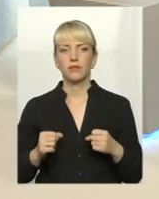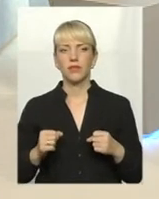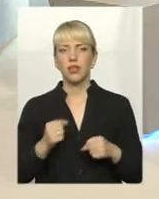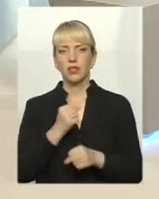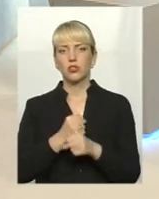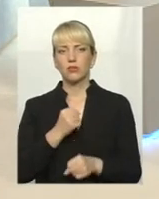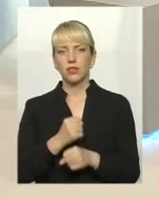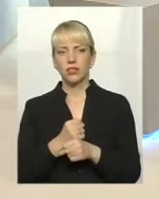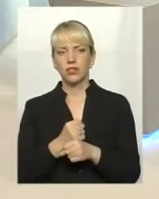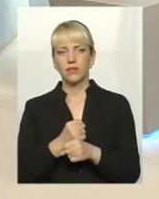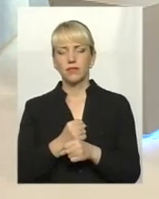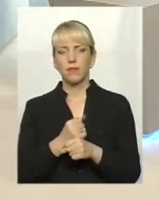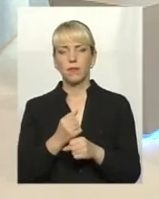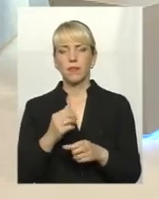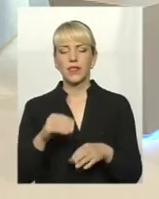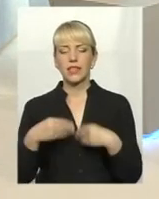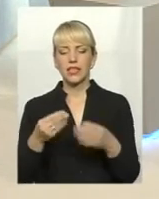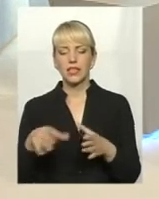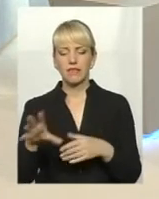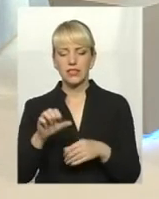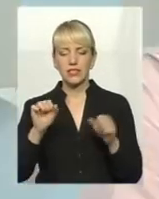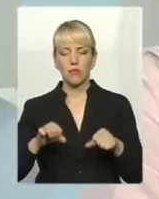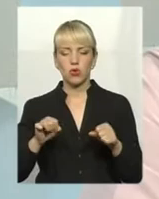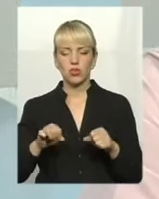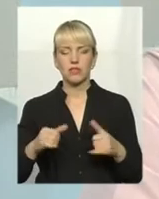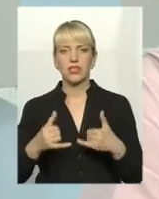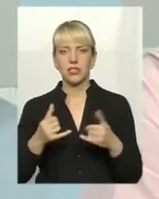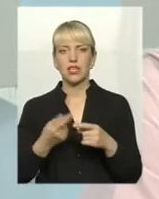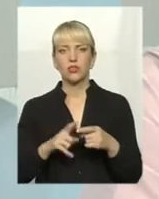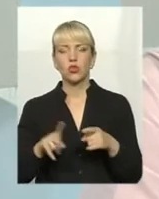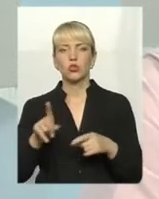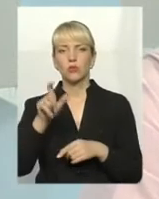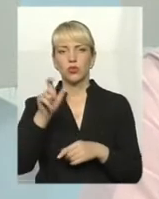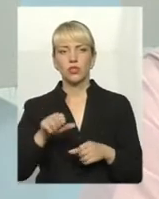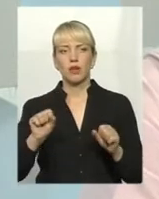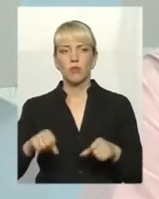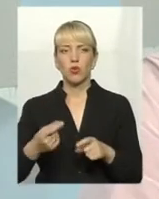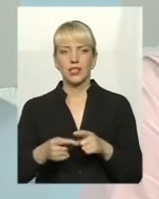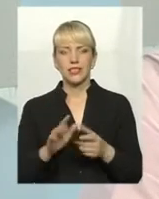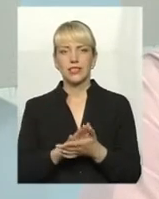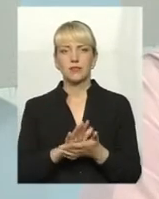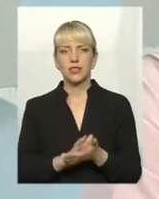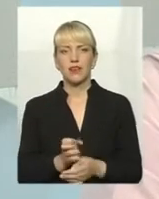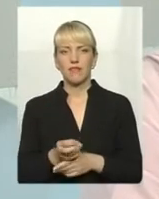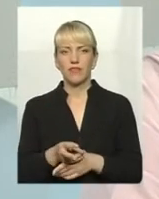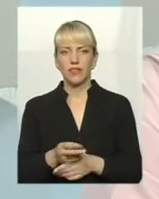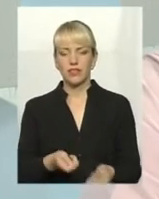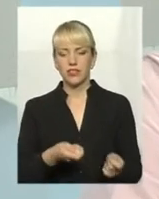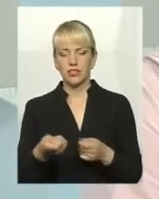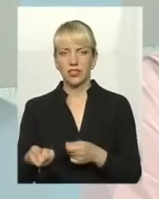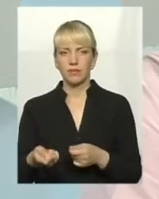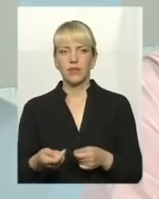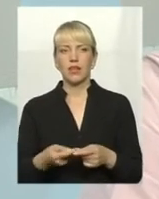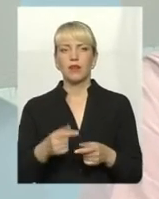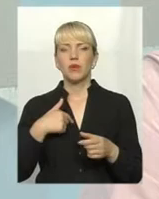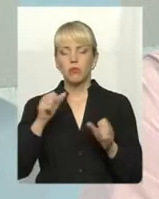зробити, дати всі можливісті для того, щоб людина могла те сміття вивезти, ми можемо забрати. Ми